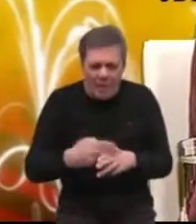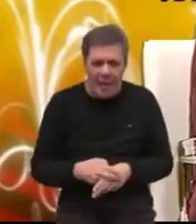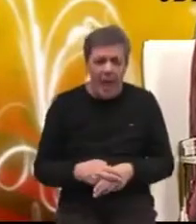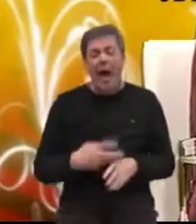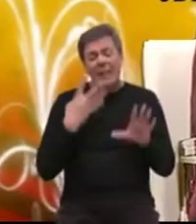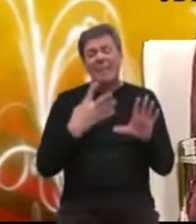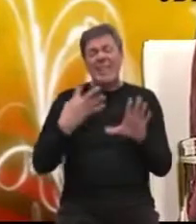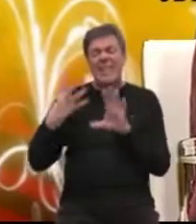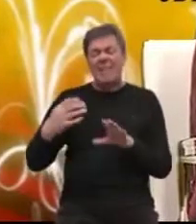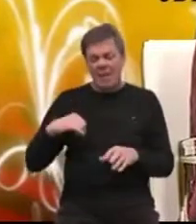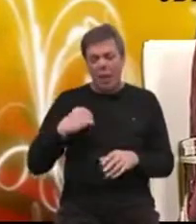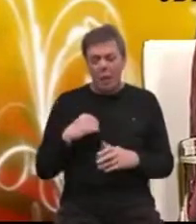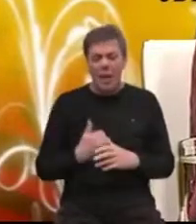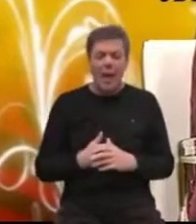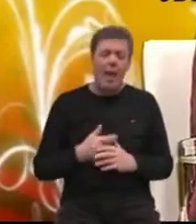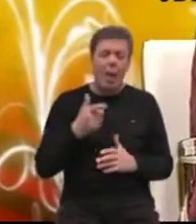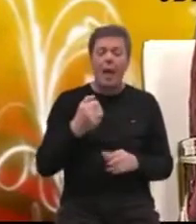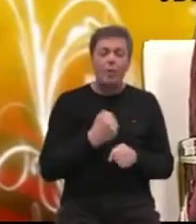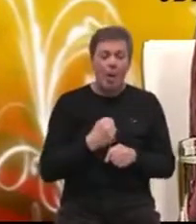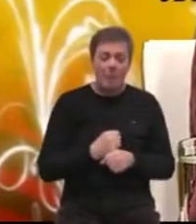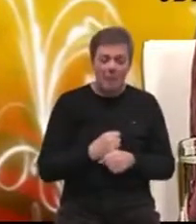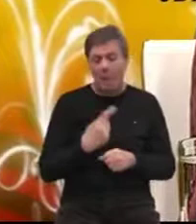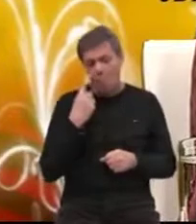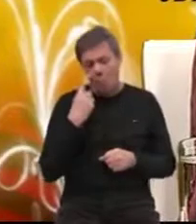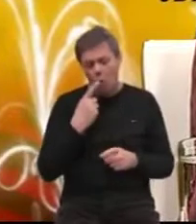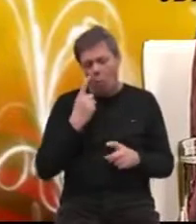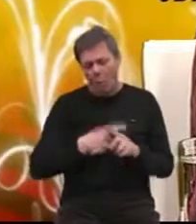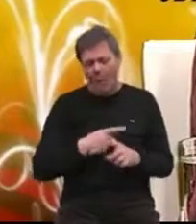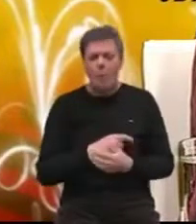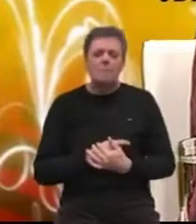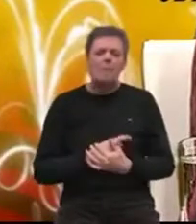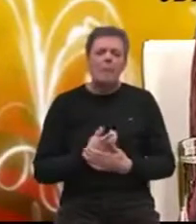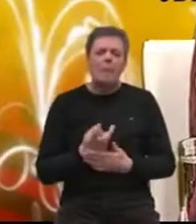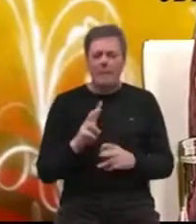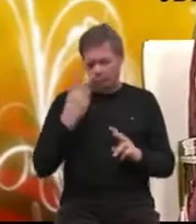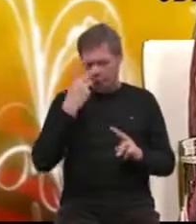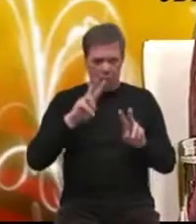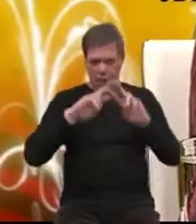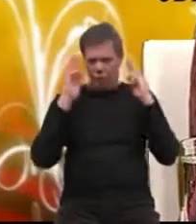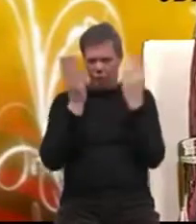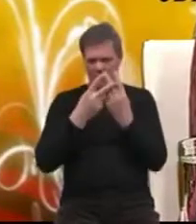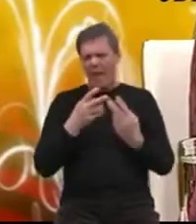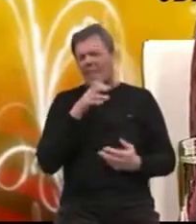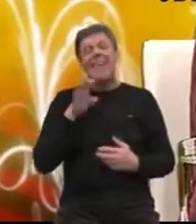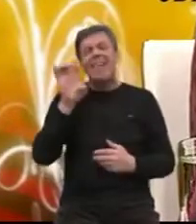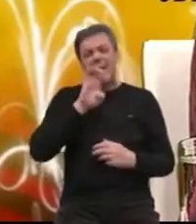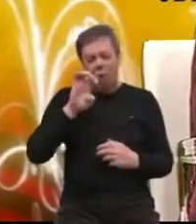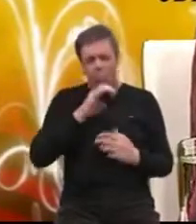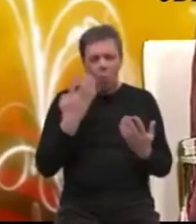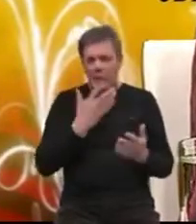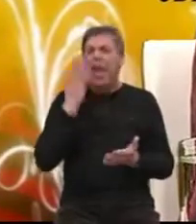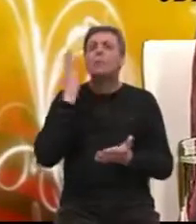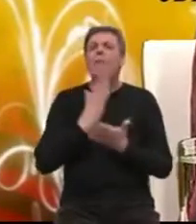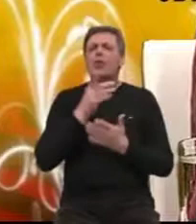znači 1999. godine, i ona je to napravila po uzoru upravo na svijet, odnosno i na Evropu, gdje su